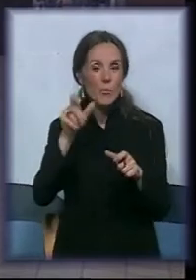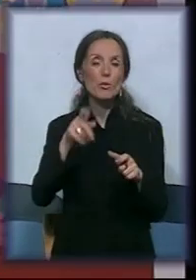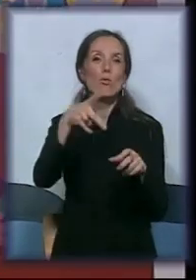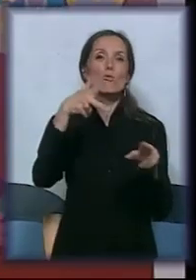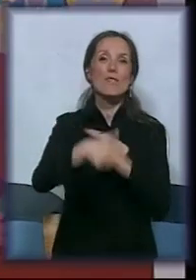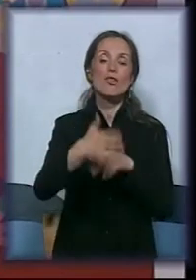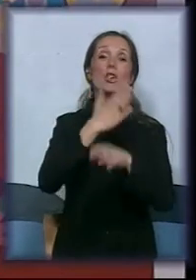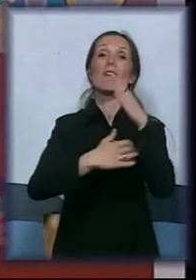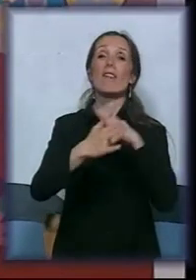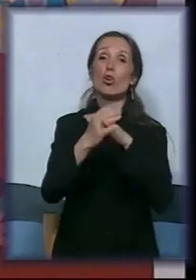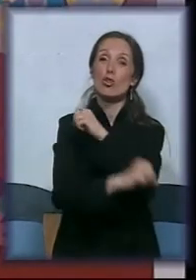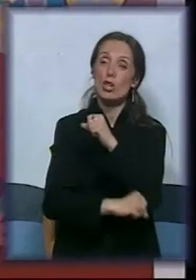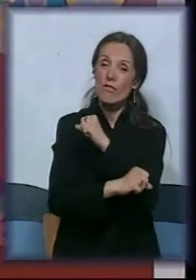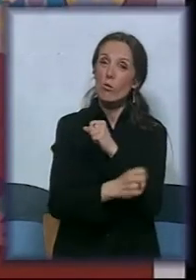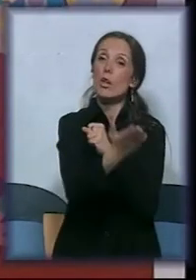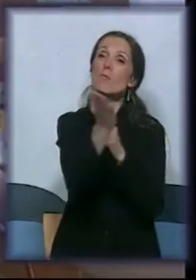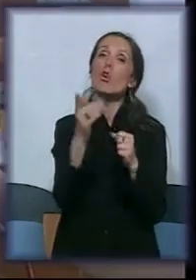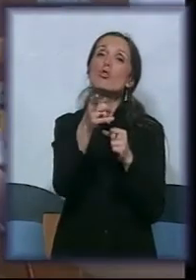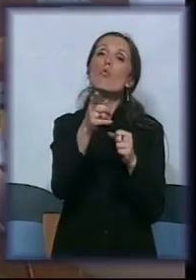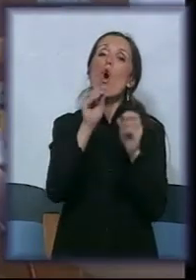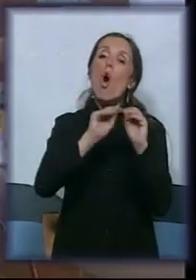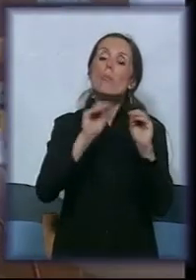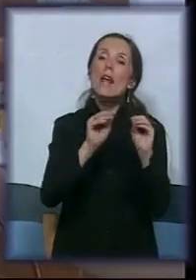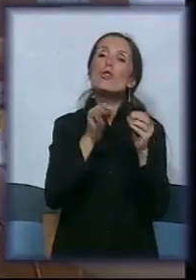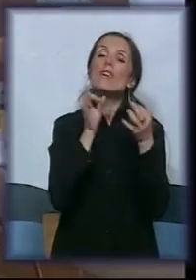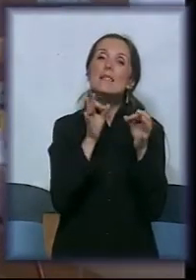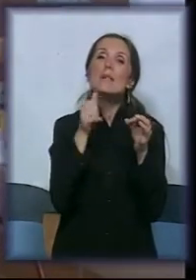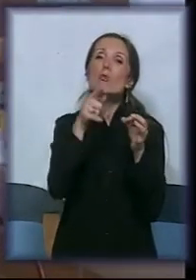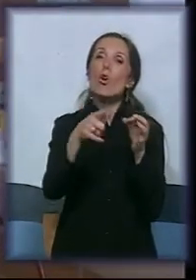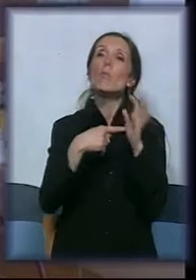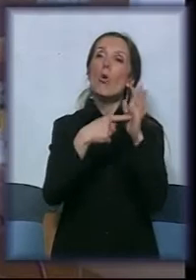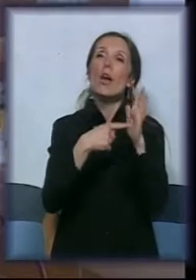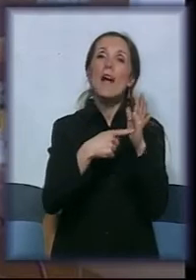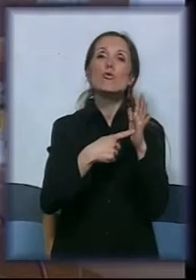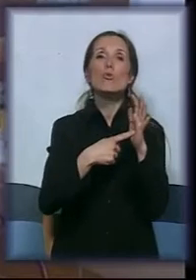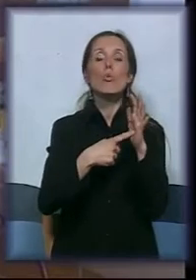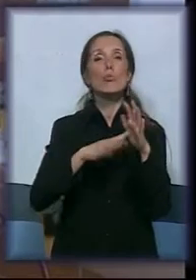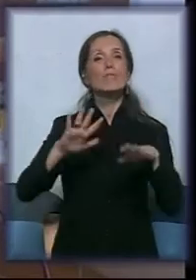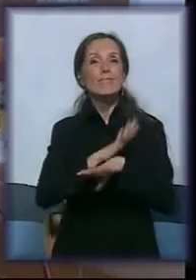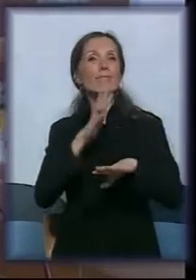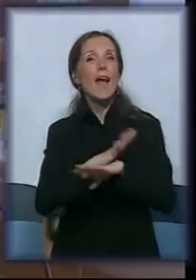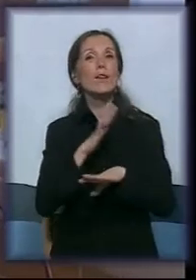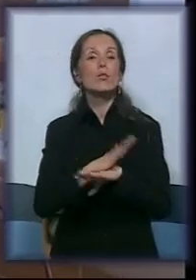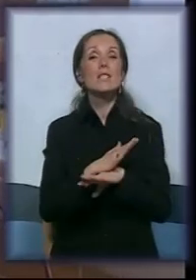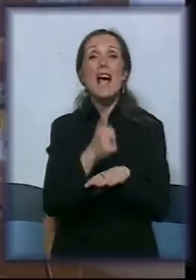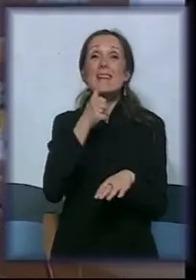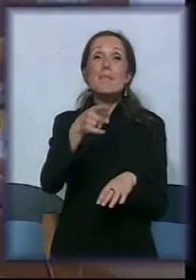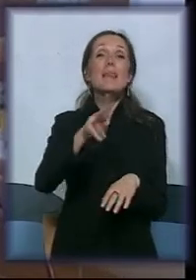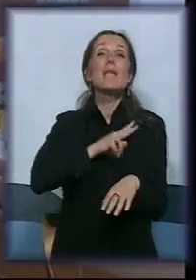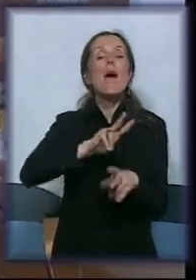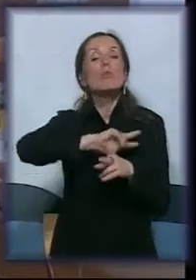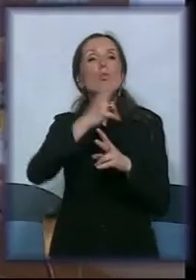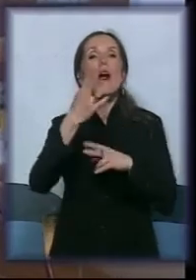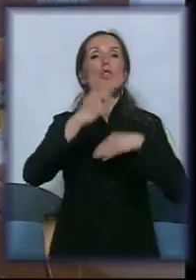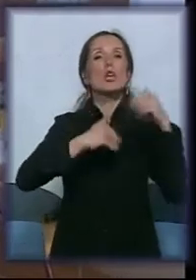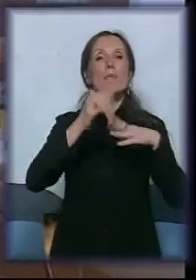fakultet. Koji su obrazovani specifično, koji pokazuju entuzijazam i ono što je najlepše, imaju drugačije metode